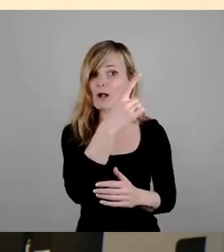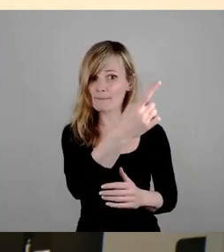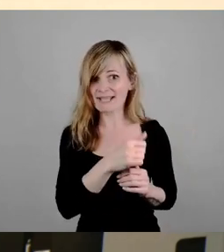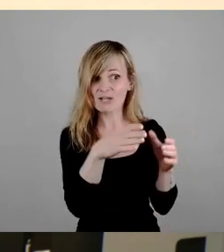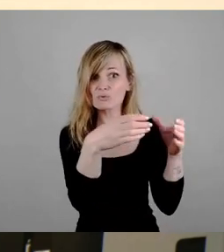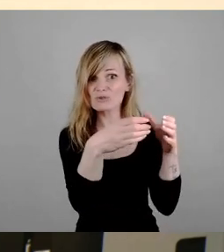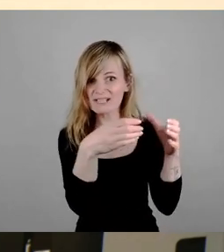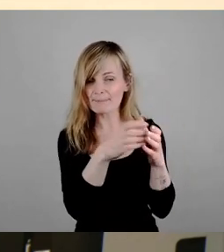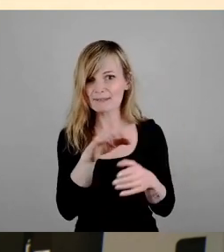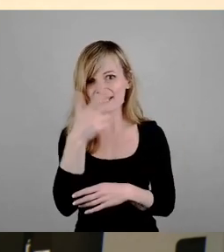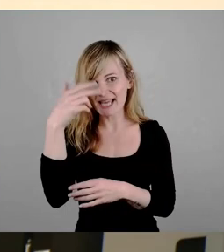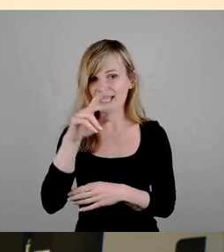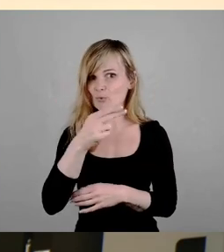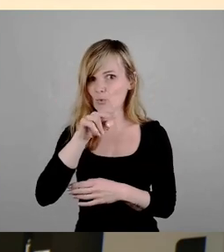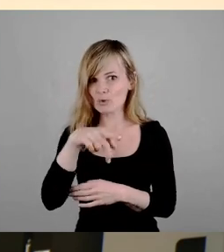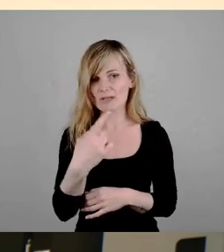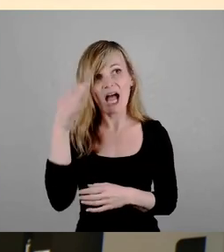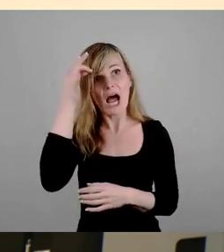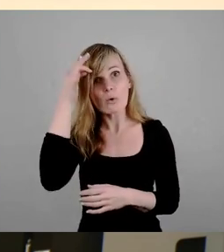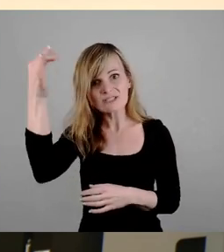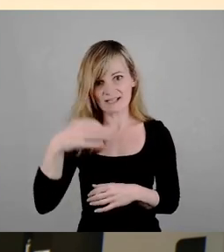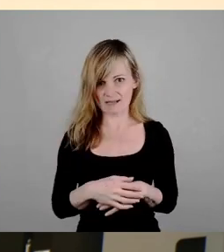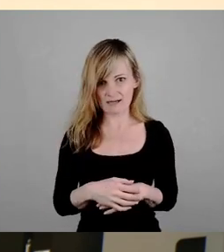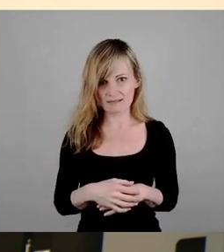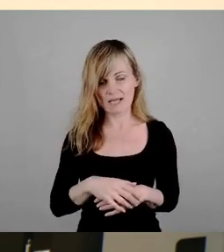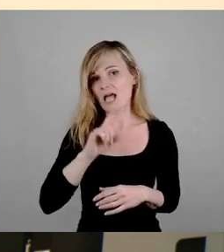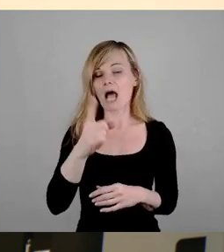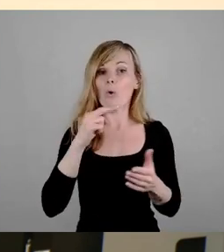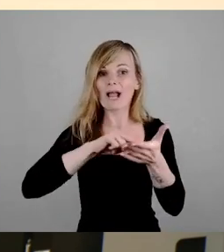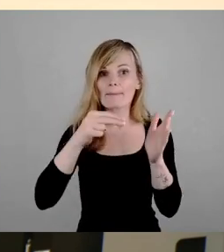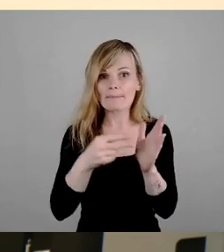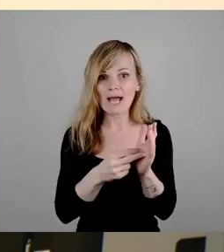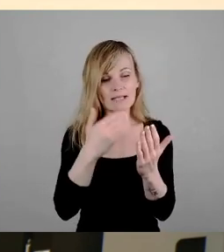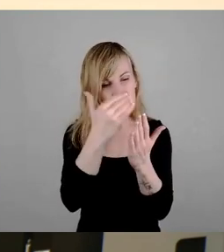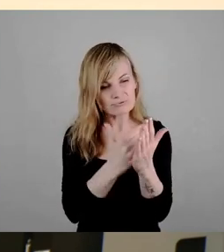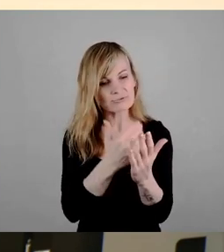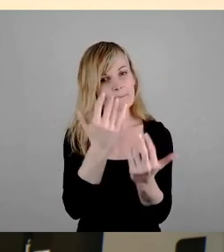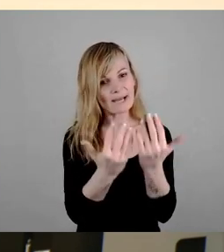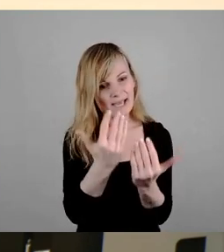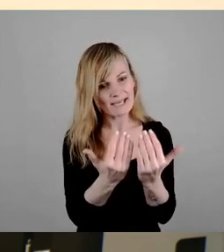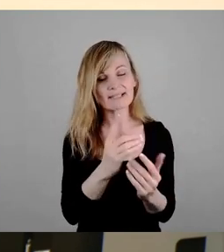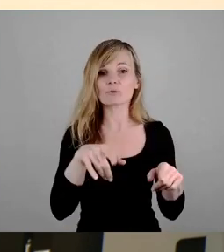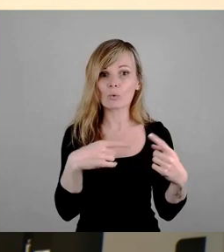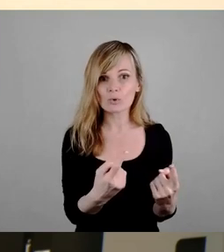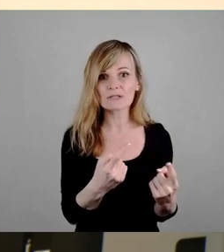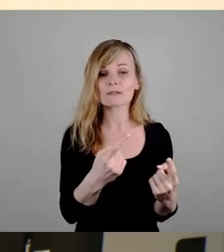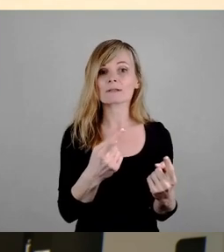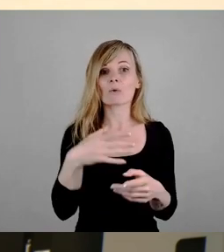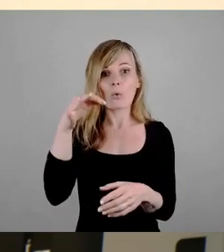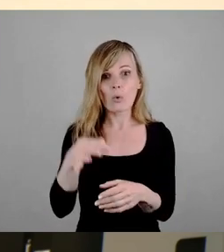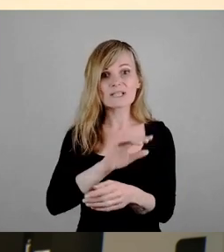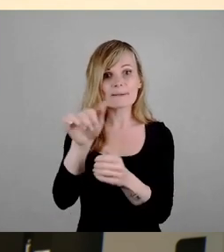mit Herrn Kühn nicht nur ausgedacht, sondern auch geplant, durchgerechnet und im Ortsbeirat,